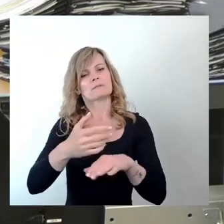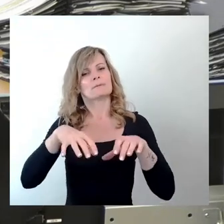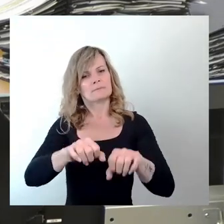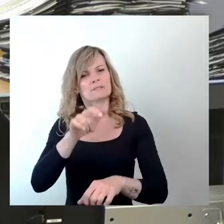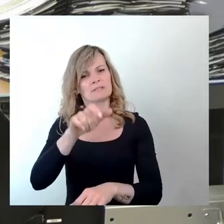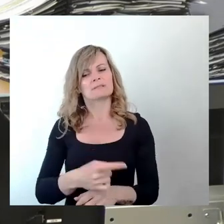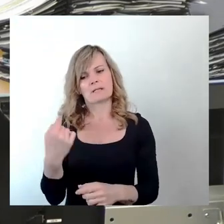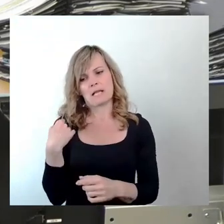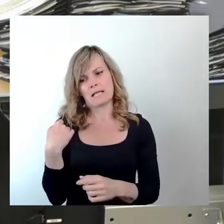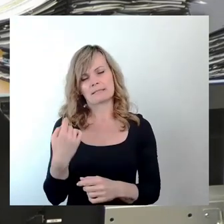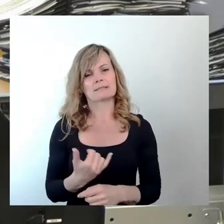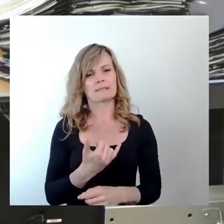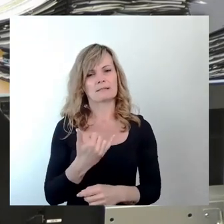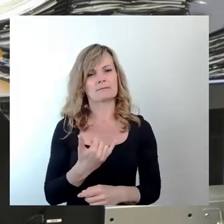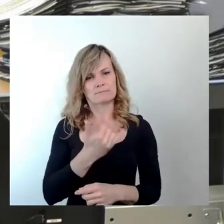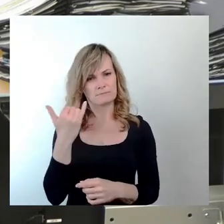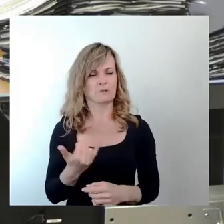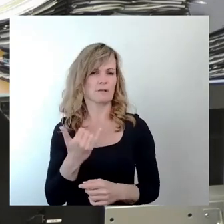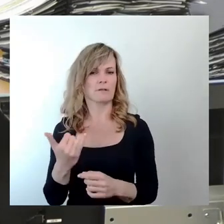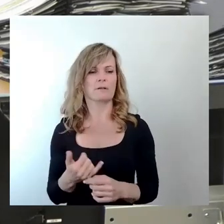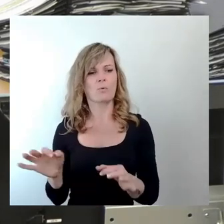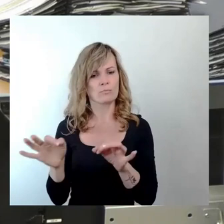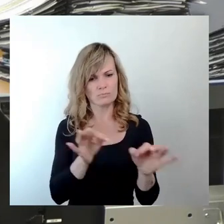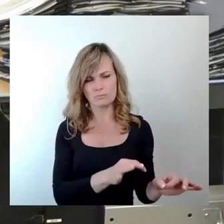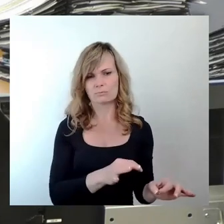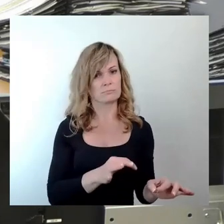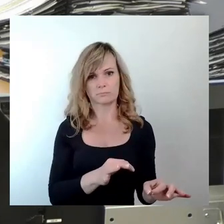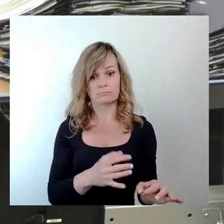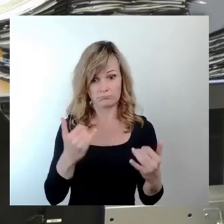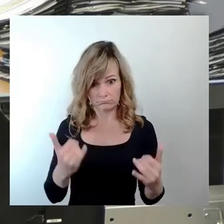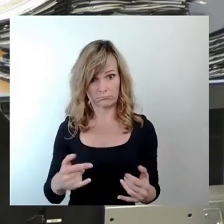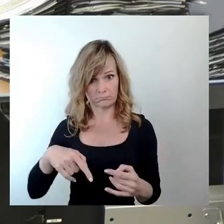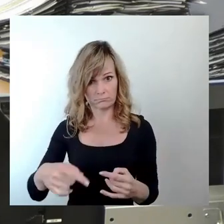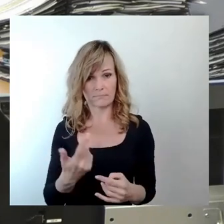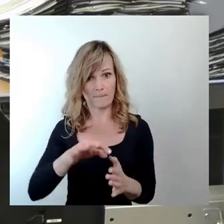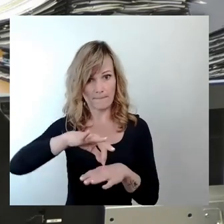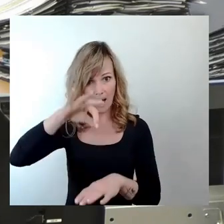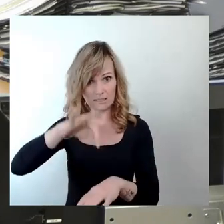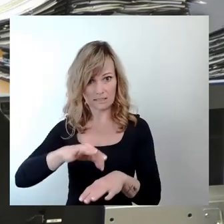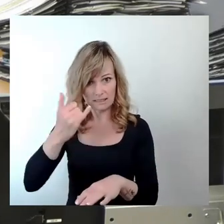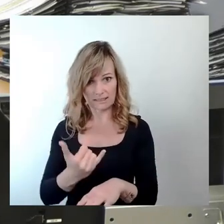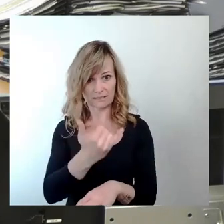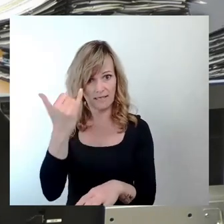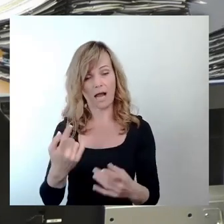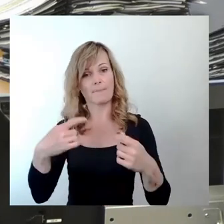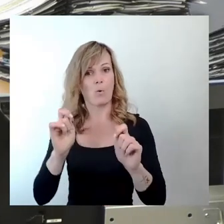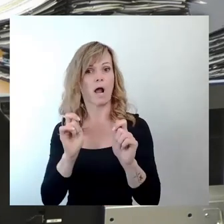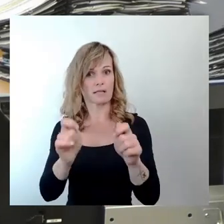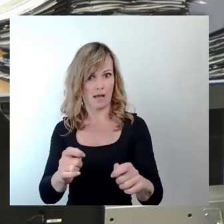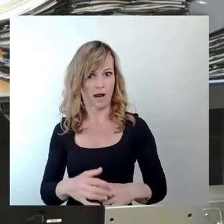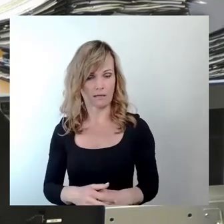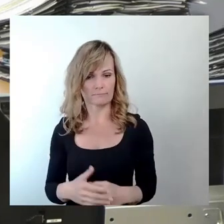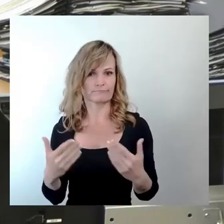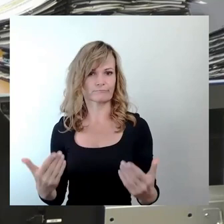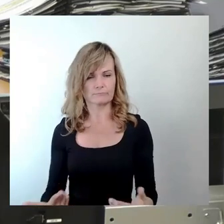beziehungsweise an Umzug in die Wege geleitet, sondern erst im März diesen Jahres ein Bauantrag eingereicht. Einseitige Schuldzuweisungen an die Verwaltung,